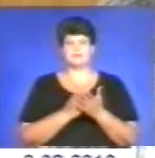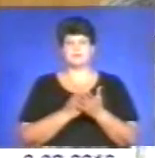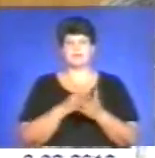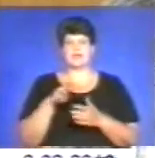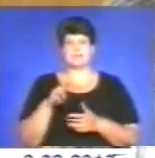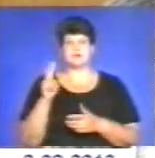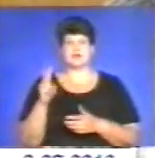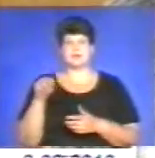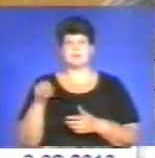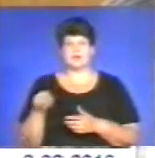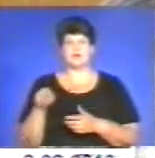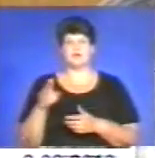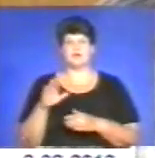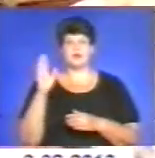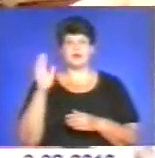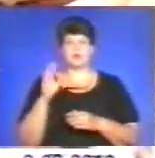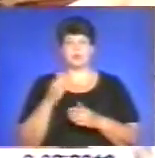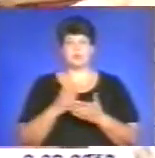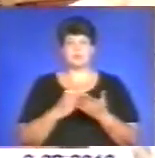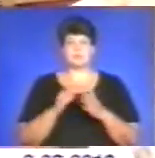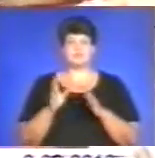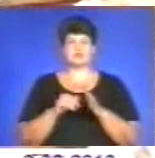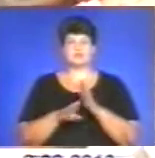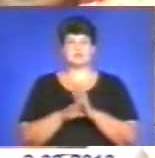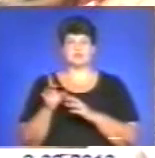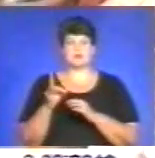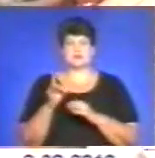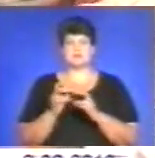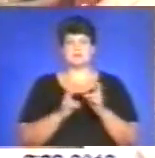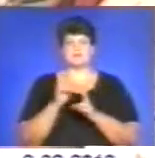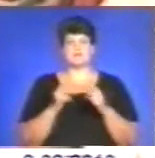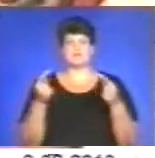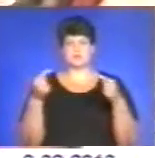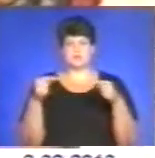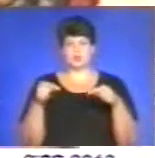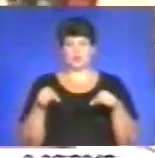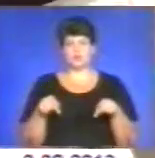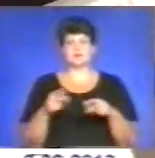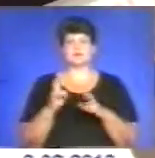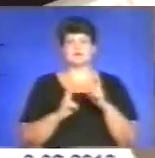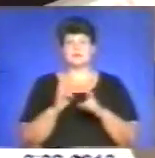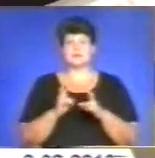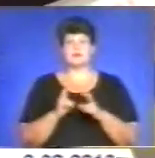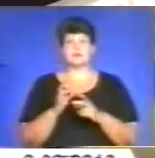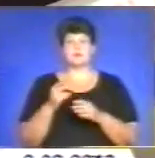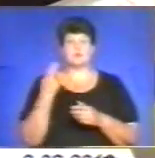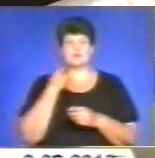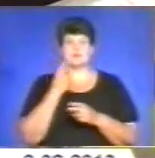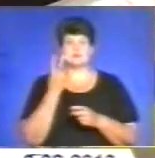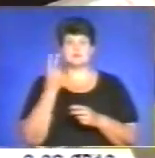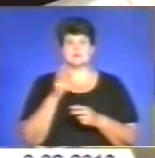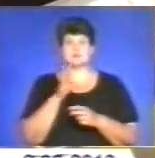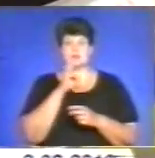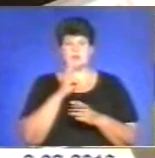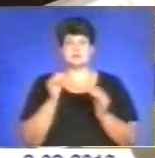МКП «Комунальник» Підволочицького району. А от на підприємствах-банкрутах борг і зарплати навпаки зменшився. Тіше, що є